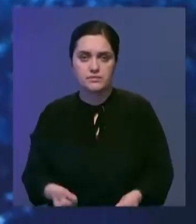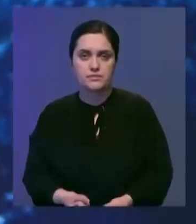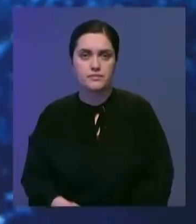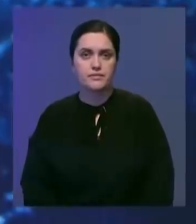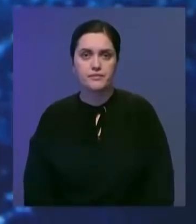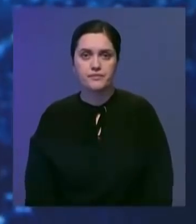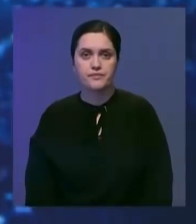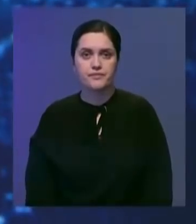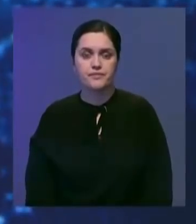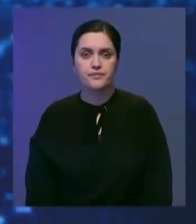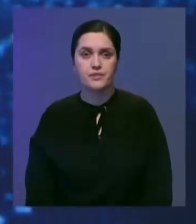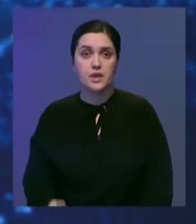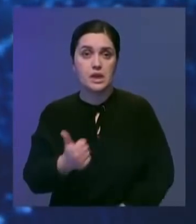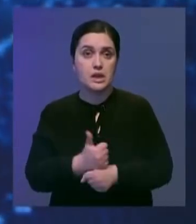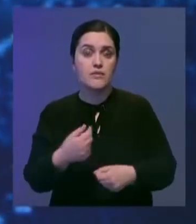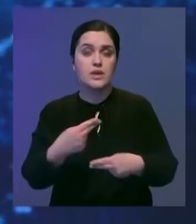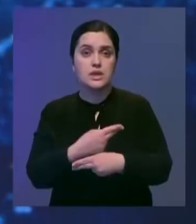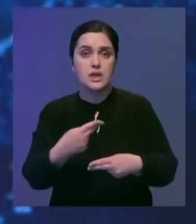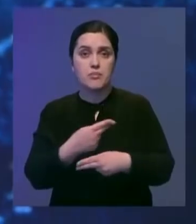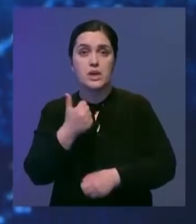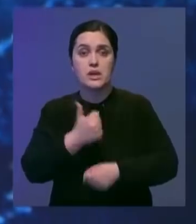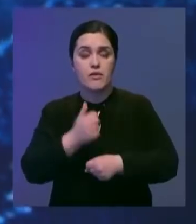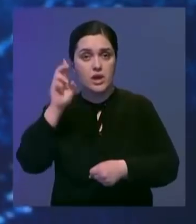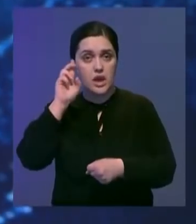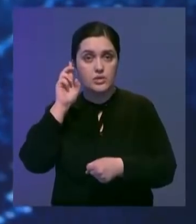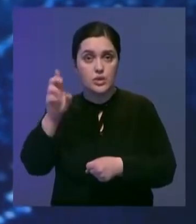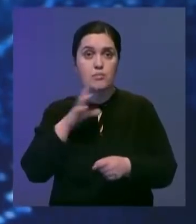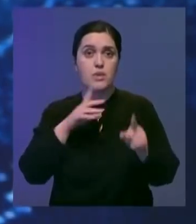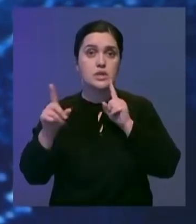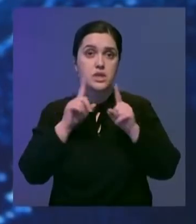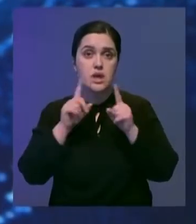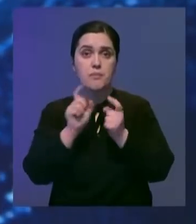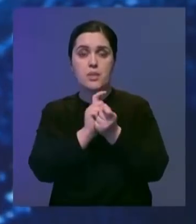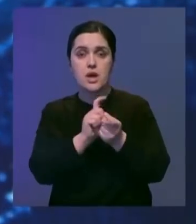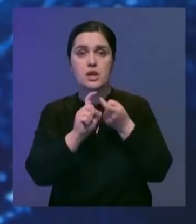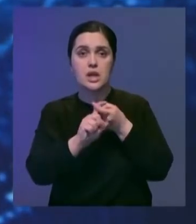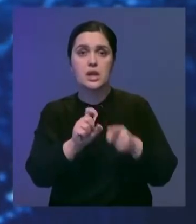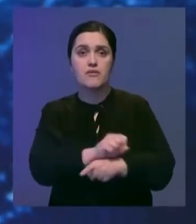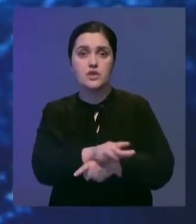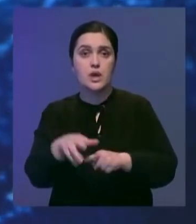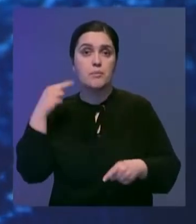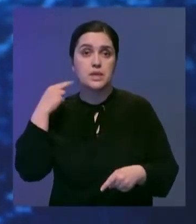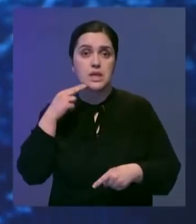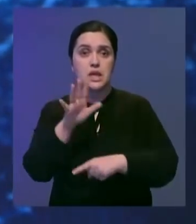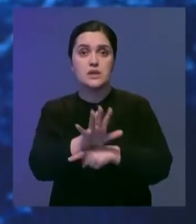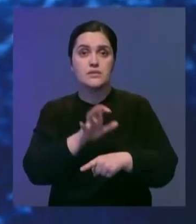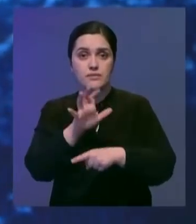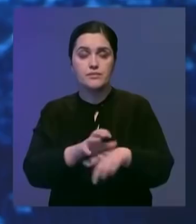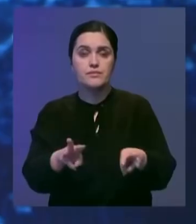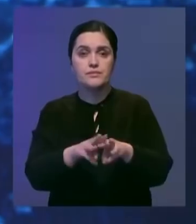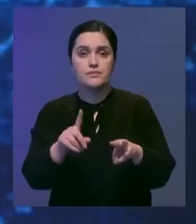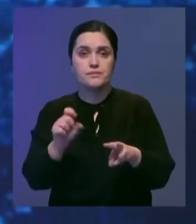И вернемся к главной теме выпуска. Глава государства провел совещание по противодействию коронавирусу. Президент